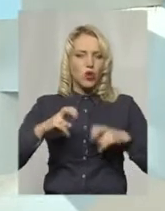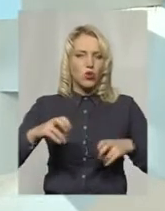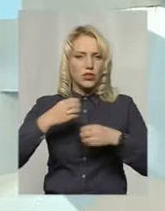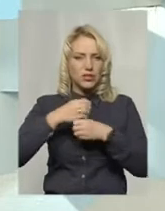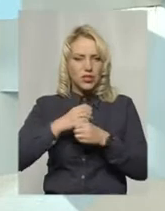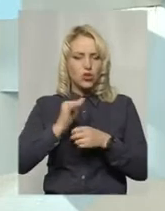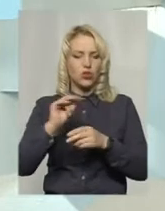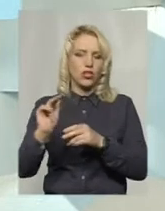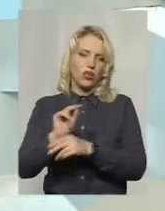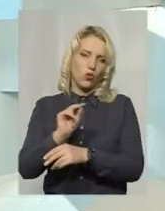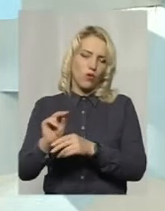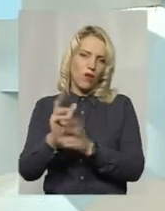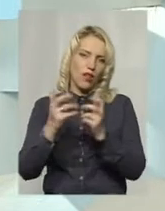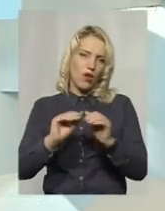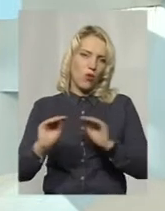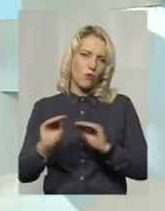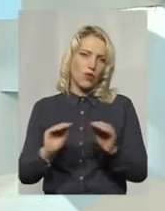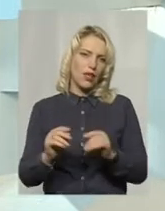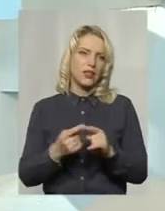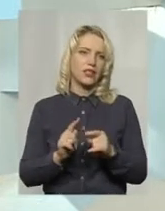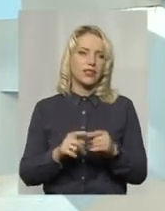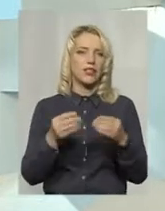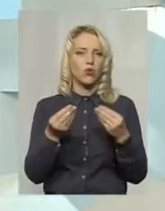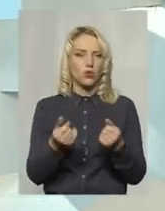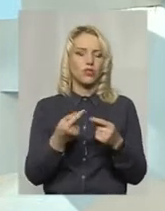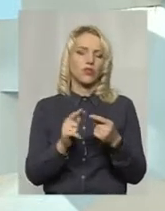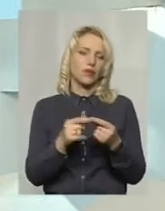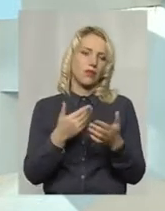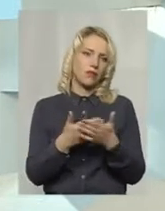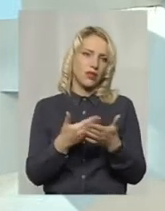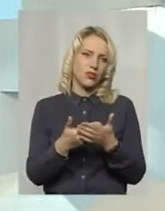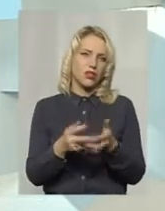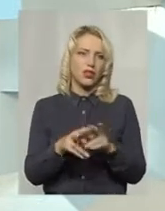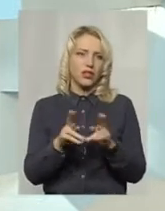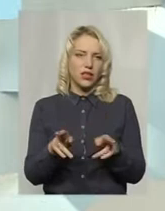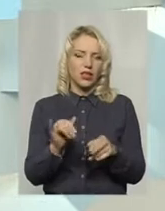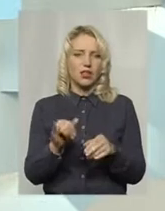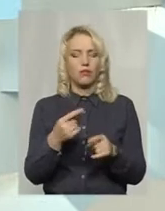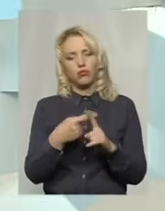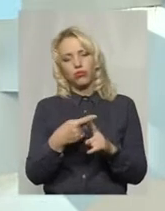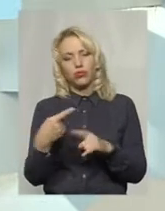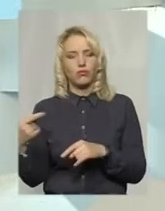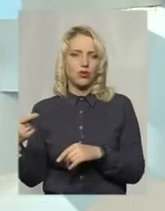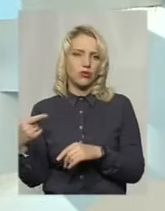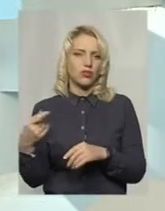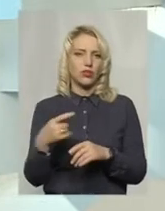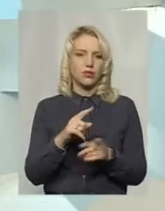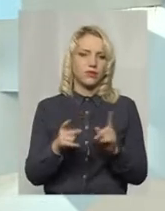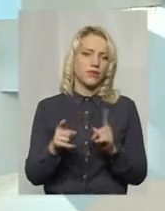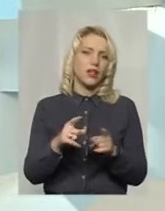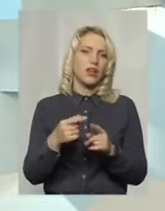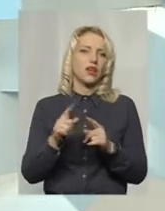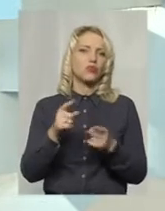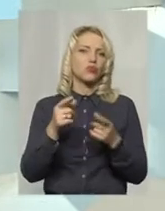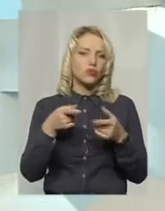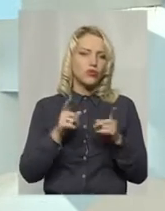щоб забезпечувати лікувальний діагностичний процес. Відповідно, ці кошти, вони приблизно такі, і виявляються плюс-мінус невеликі зміни, тому що воно дійсно